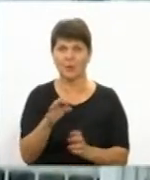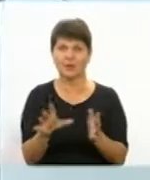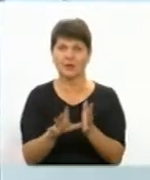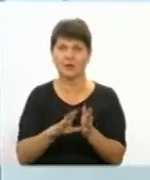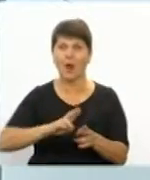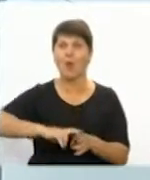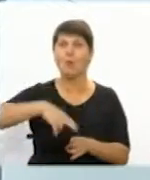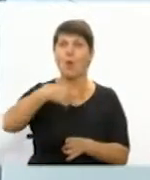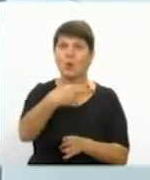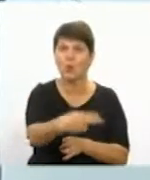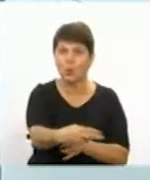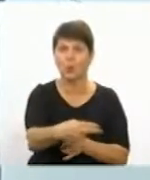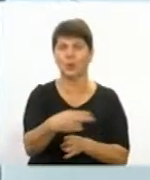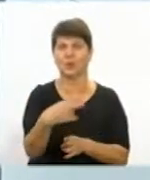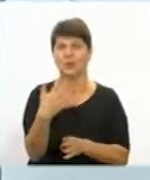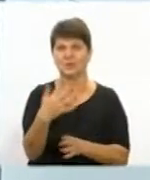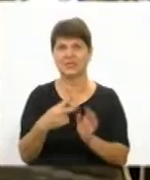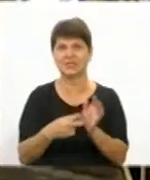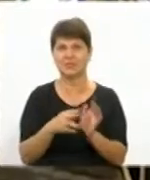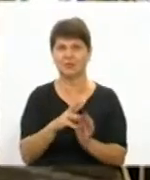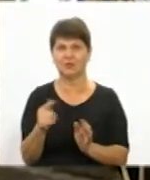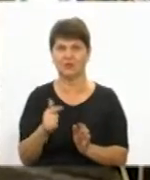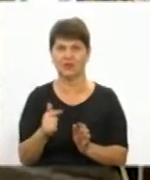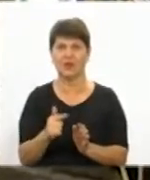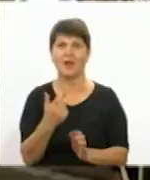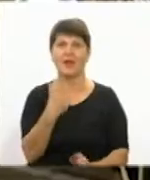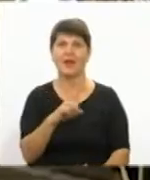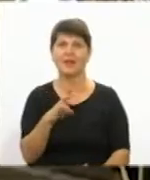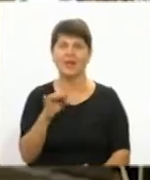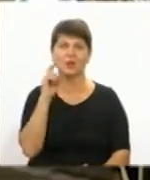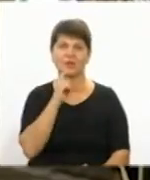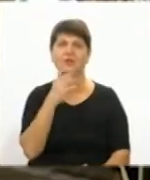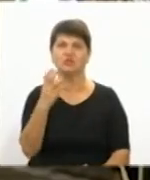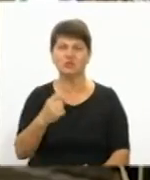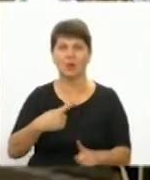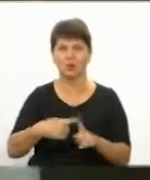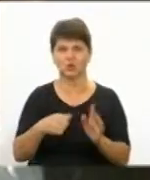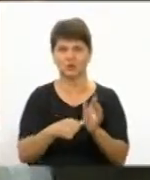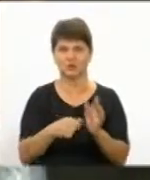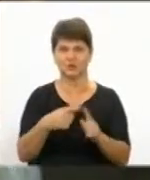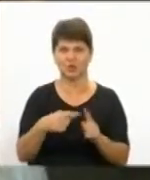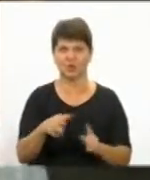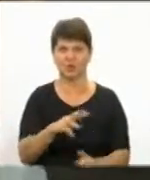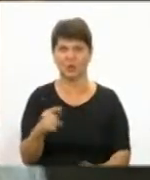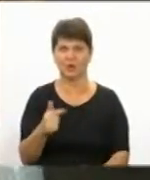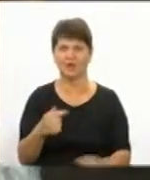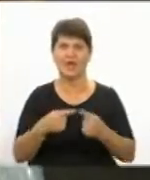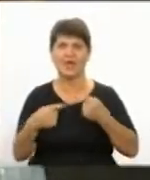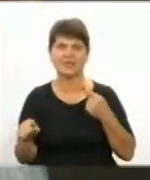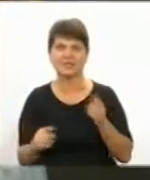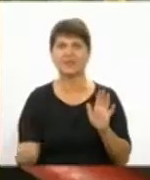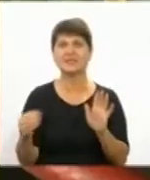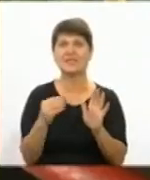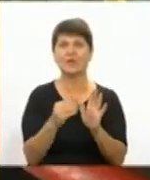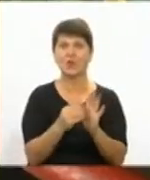понад 57 мільйонів гривень, а «Енервінниця» ще 6,5 мільйонів гривень. Усе через різницю у встановленому